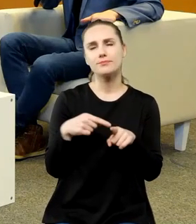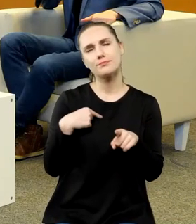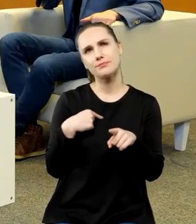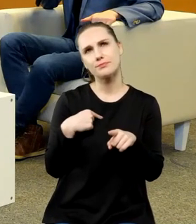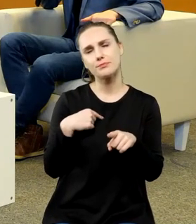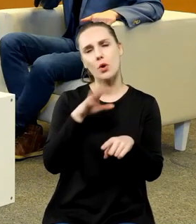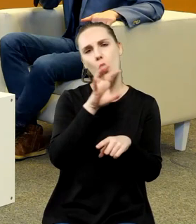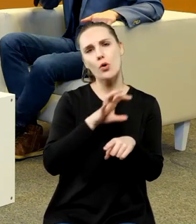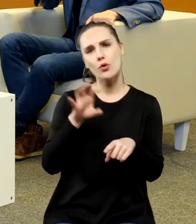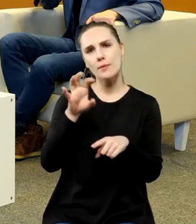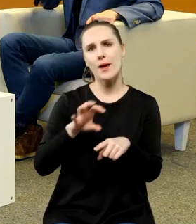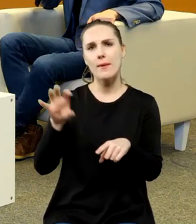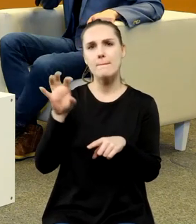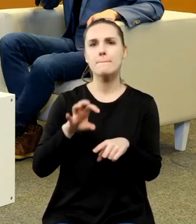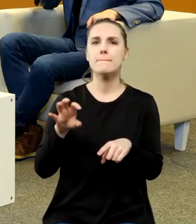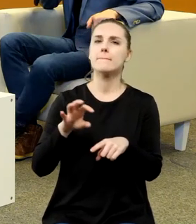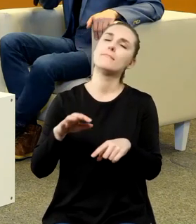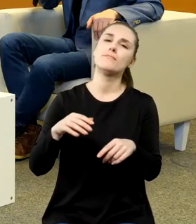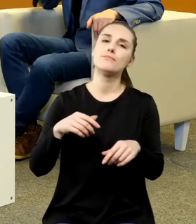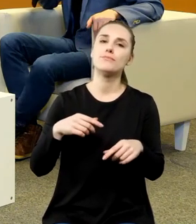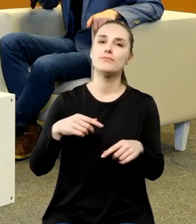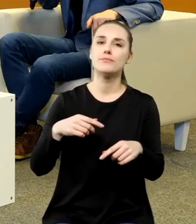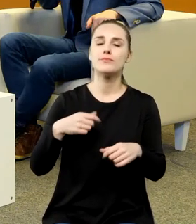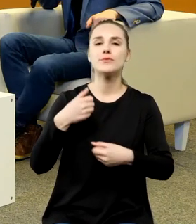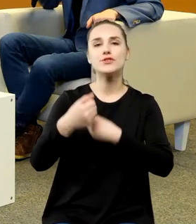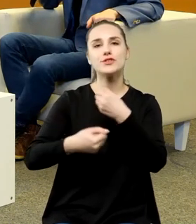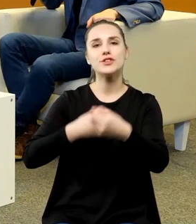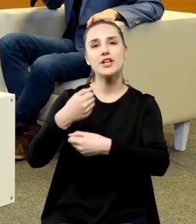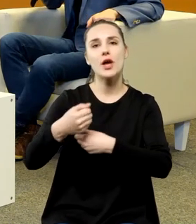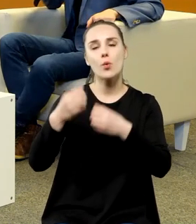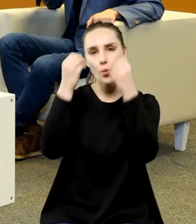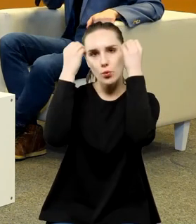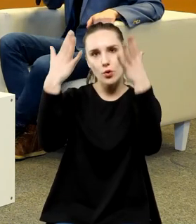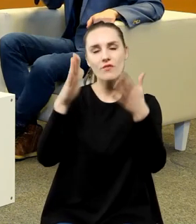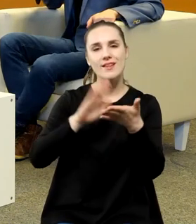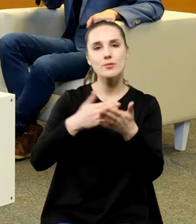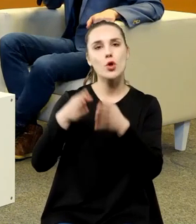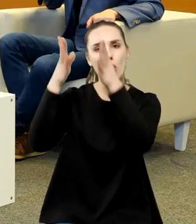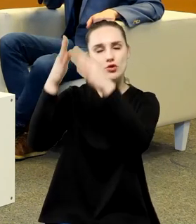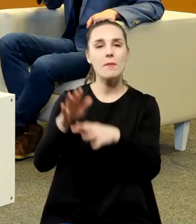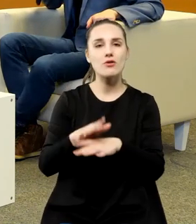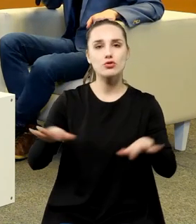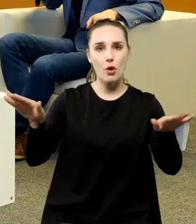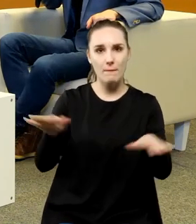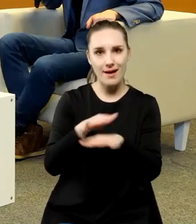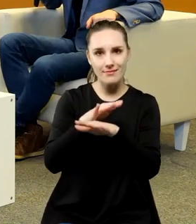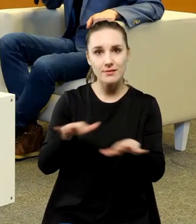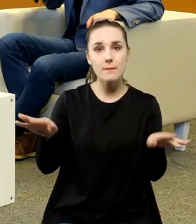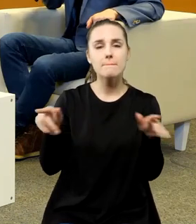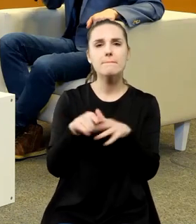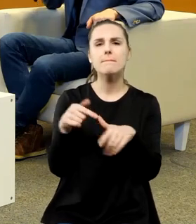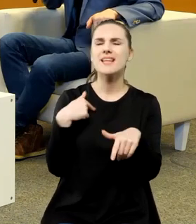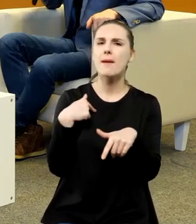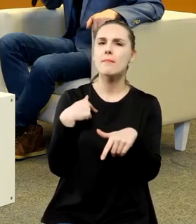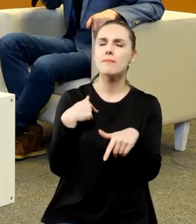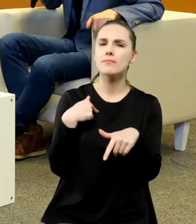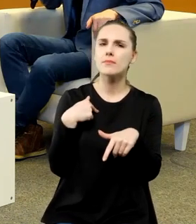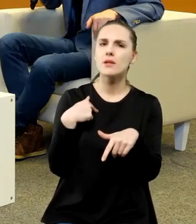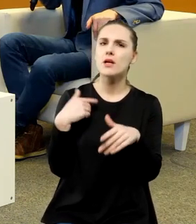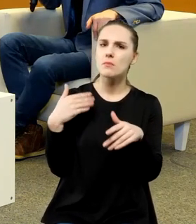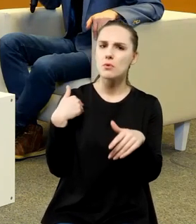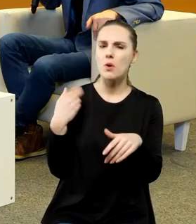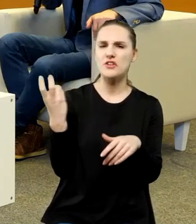recepcji kulturowej na przykładzie Chopina to tamte rozdziały były dosyć podobne mieliśmy i Chopina